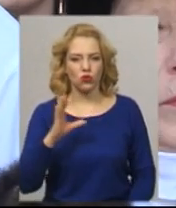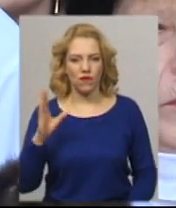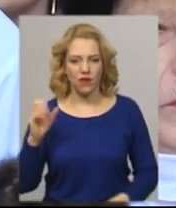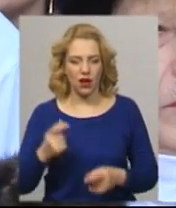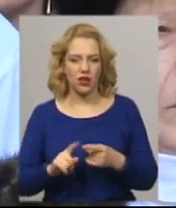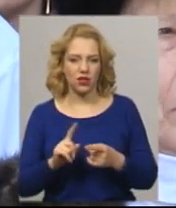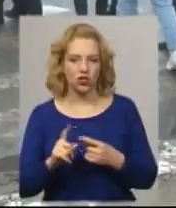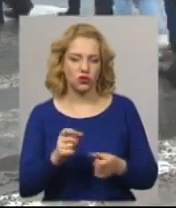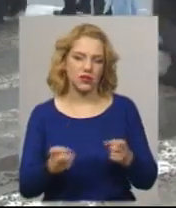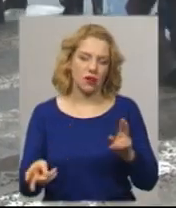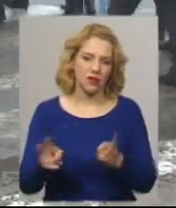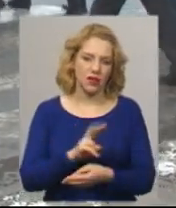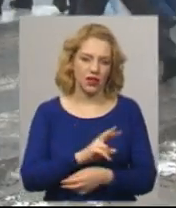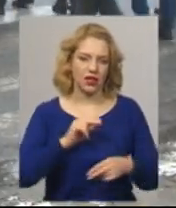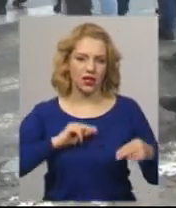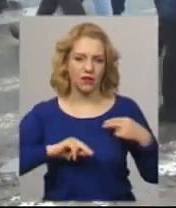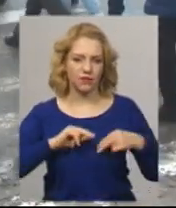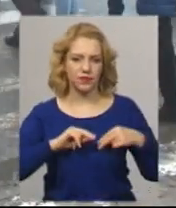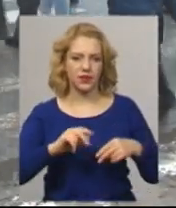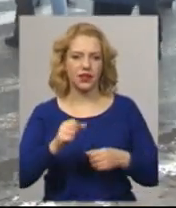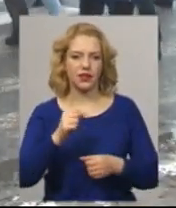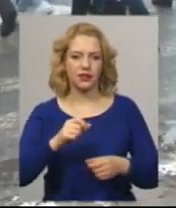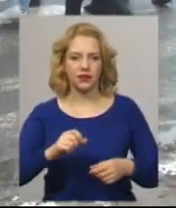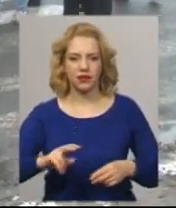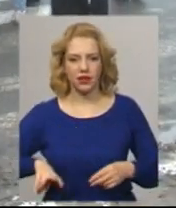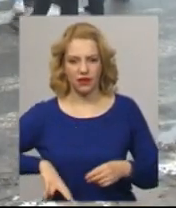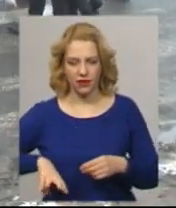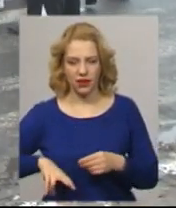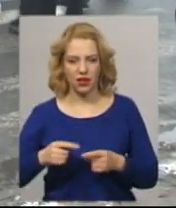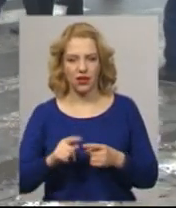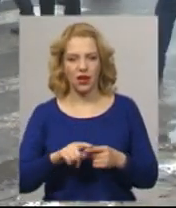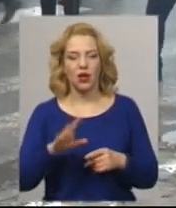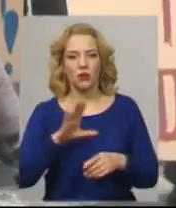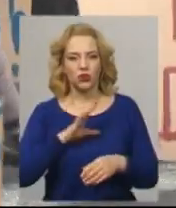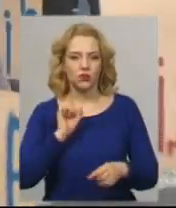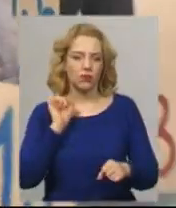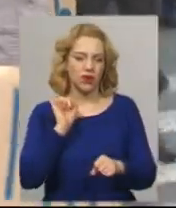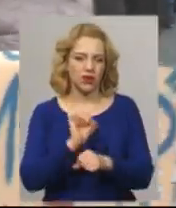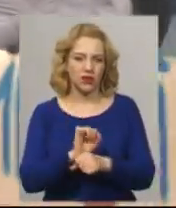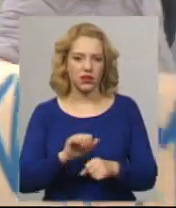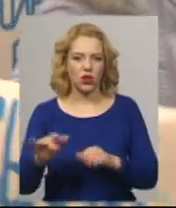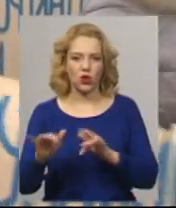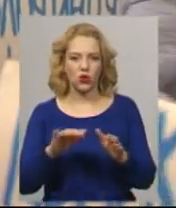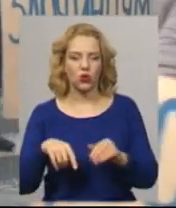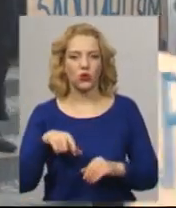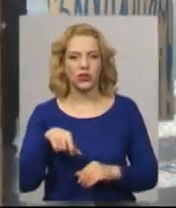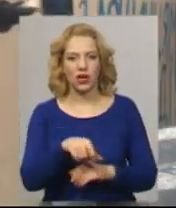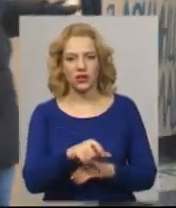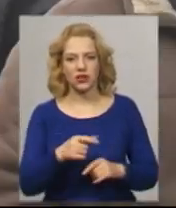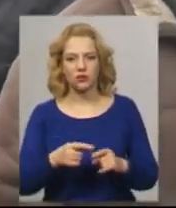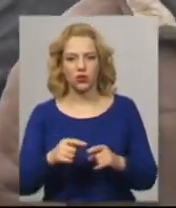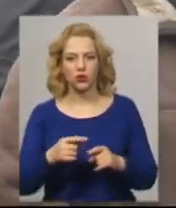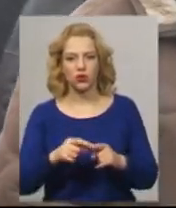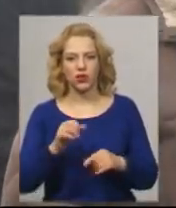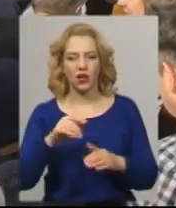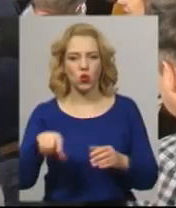посади керівника. 29 січня 2020 року достатні працівників лікарні перекривають рух транспорту на автодорозі Н03 на в'їзді в Старокостянтині.